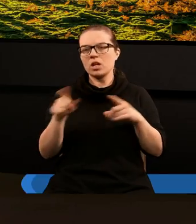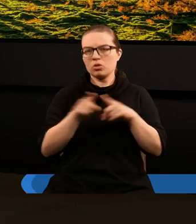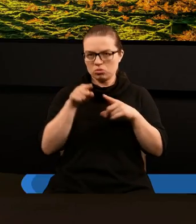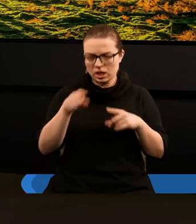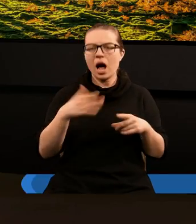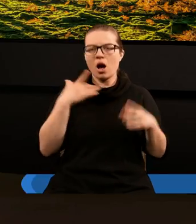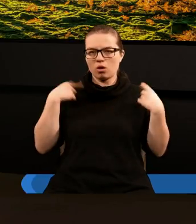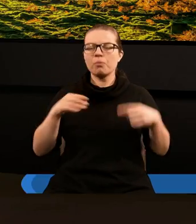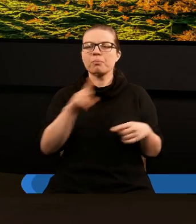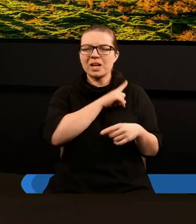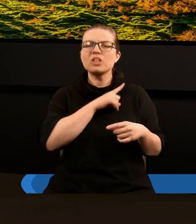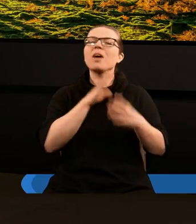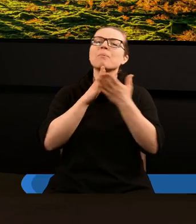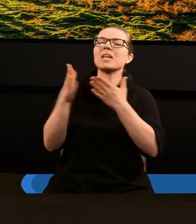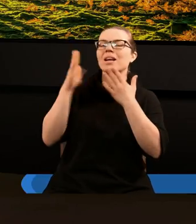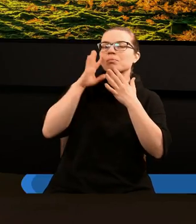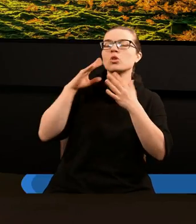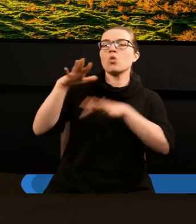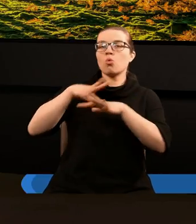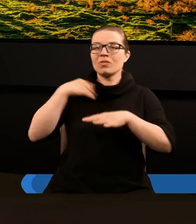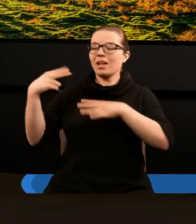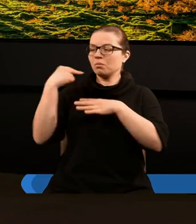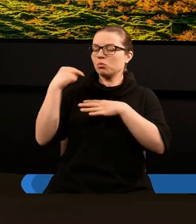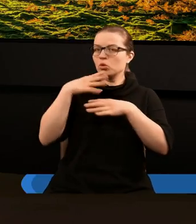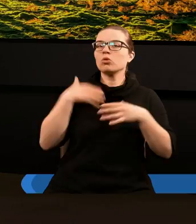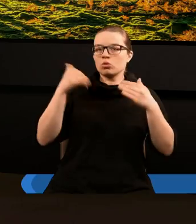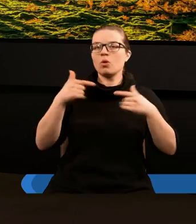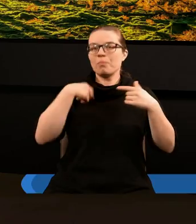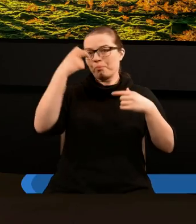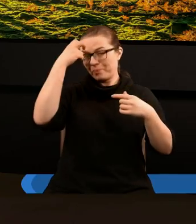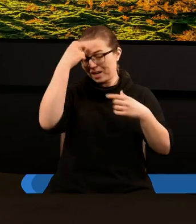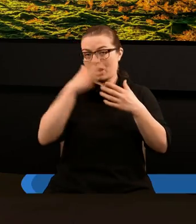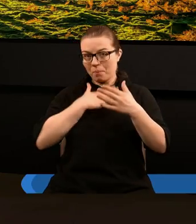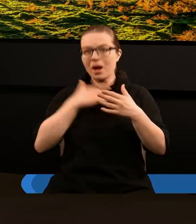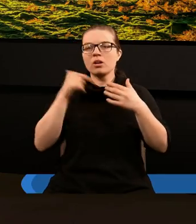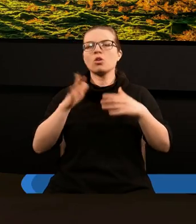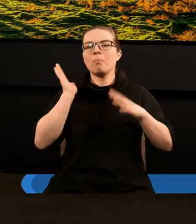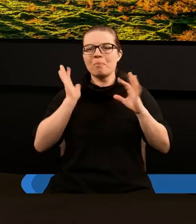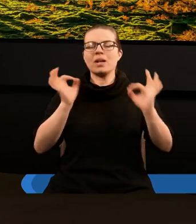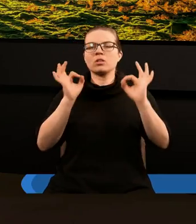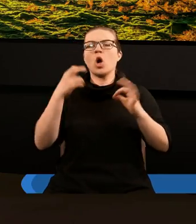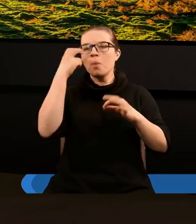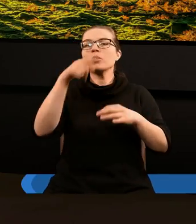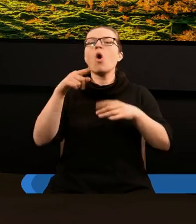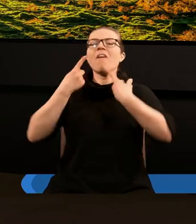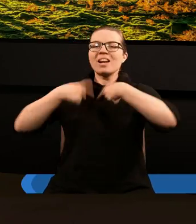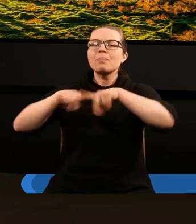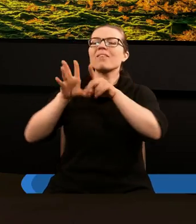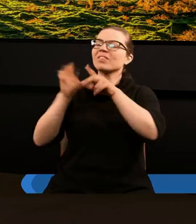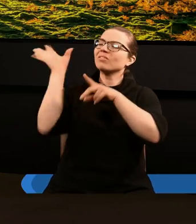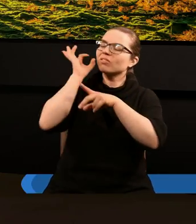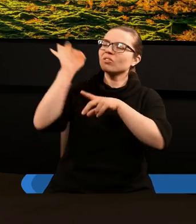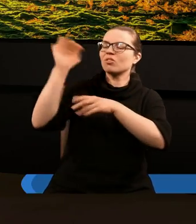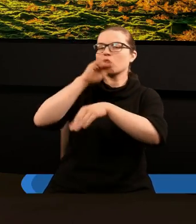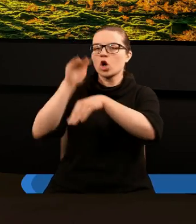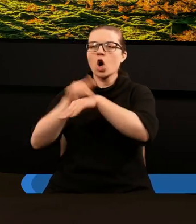również ta osoba to robi. I takie osoby właśnie możemy spodziewać się, że będą zapieczętowane. Wróćmy